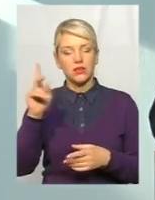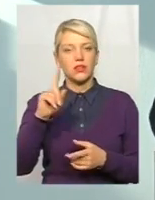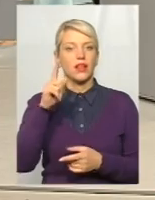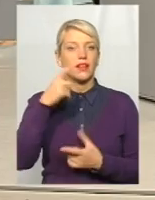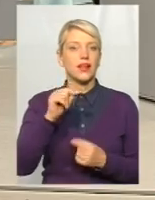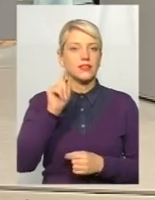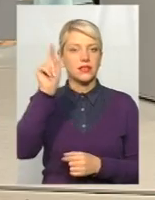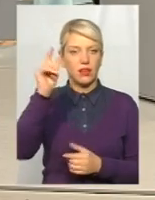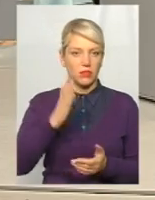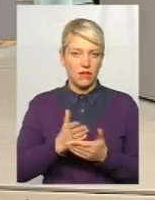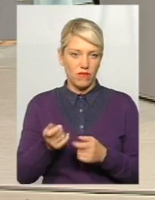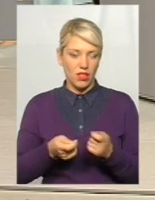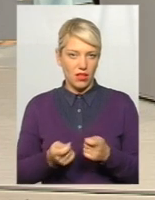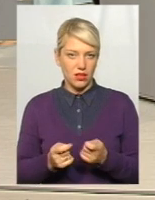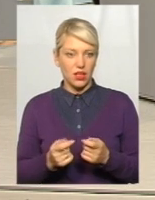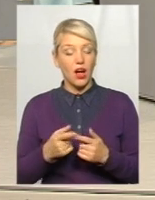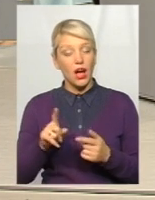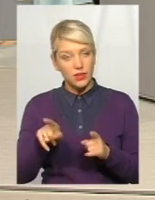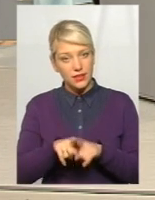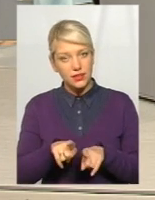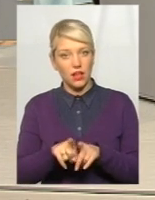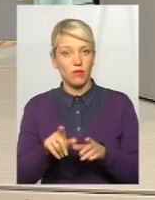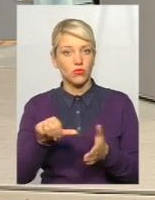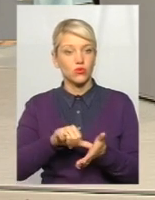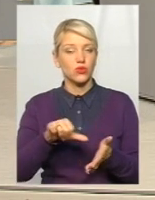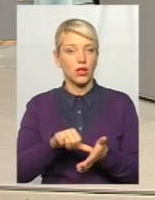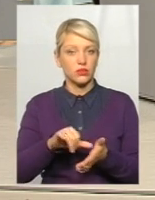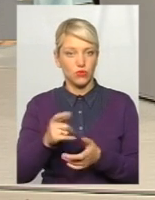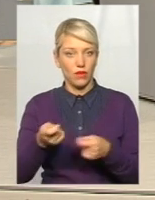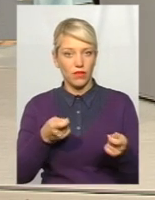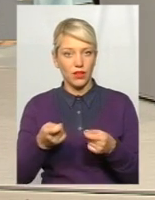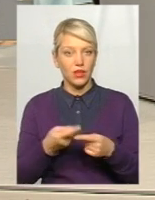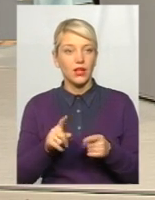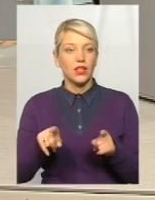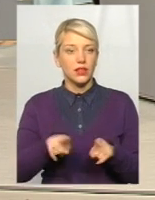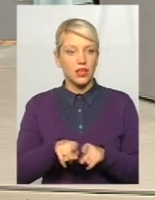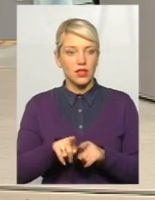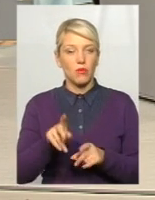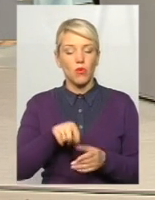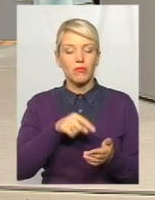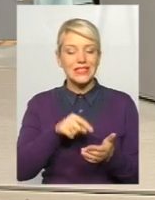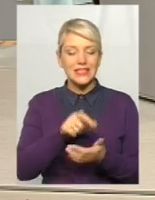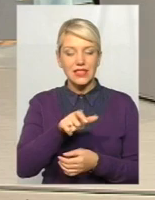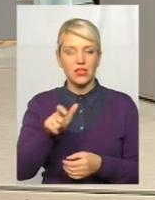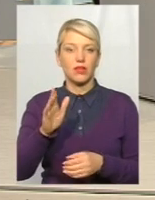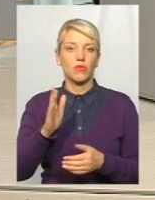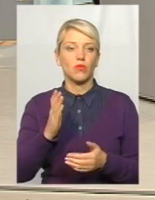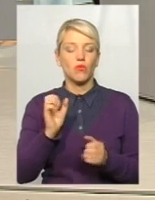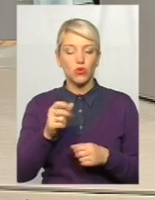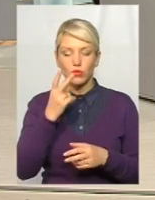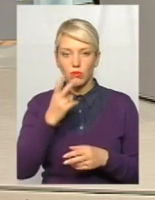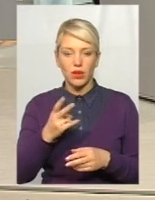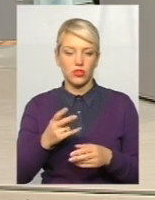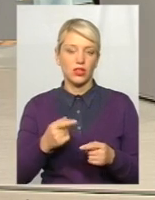управляє, а вони є частиною цієї влади, що вони також вливають інформацію. Крім того, містяни також можуть надавати певну інформацію щодо того, що відбувається в місті в